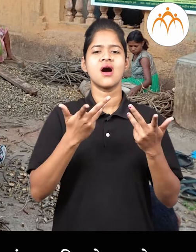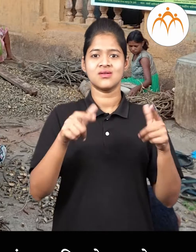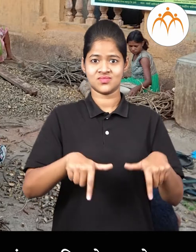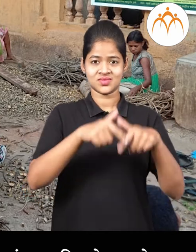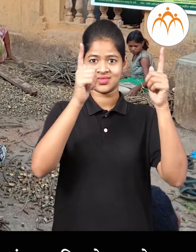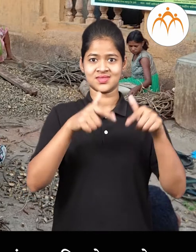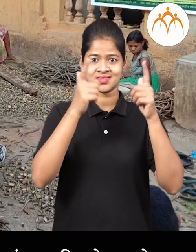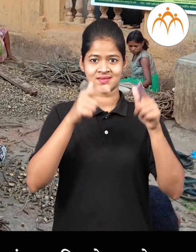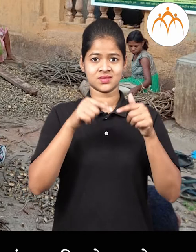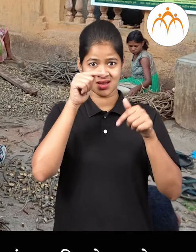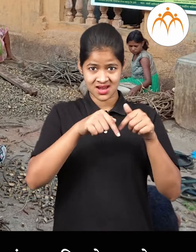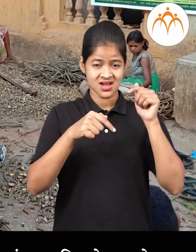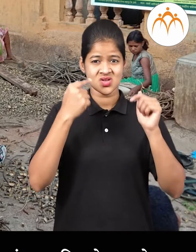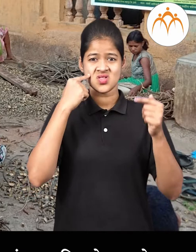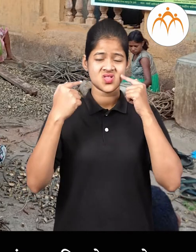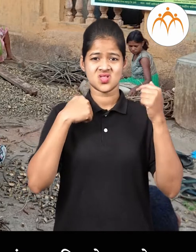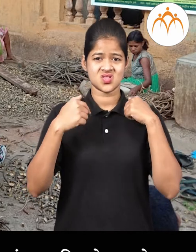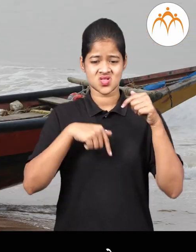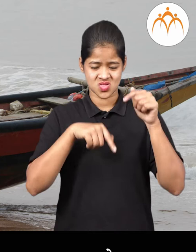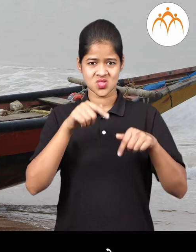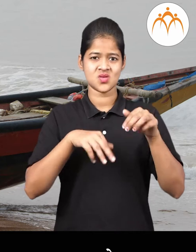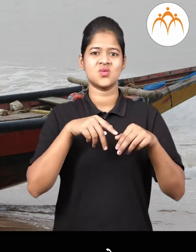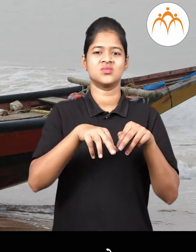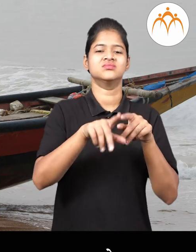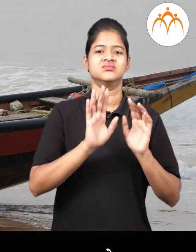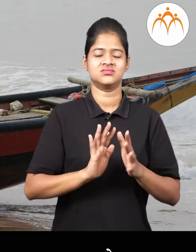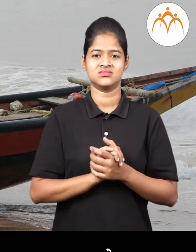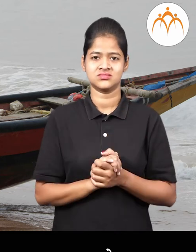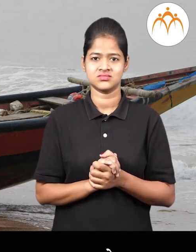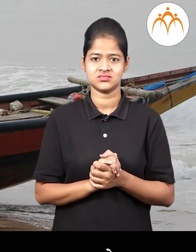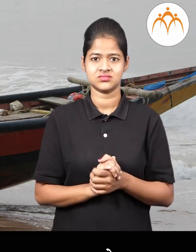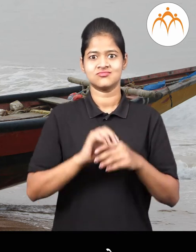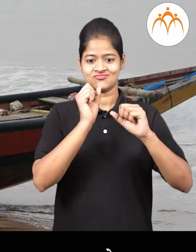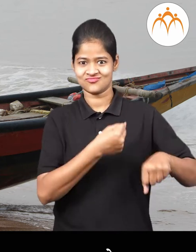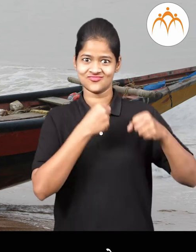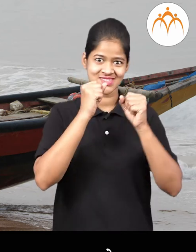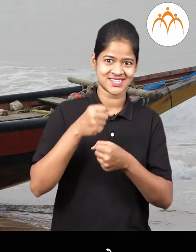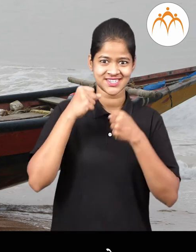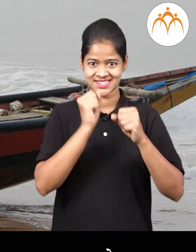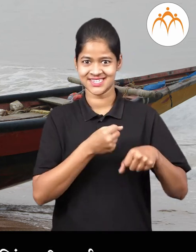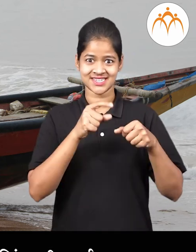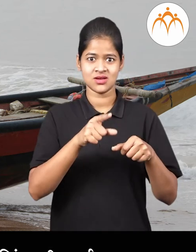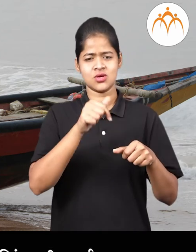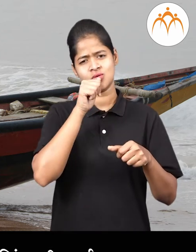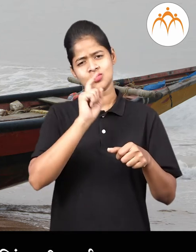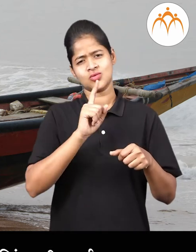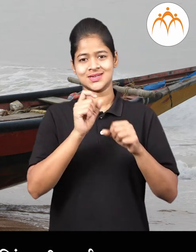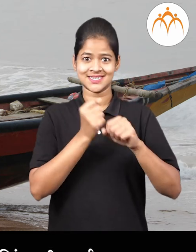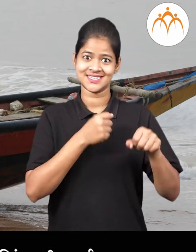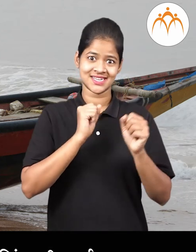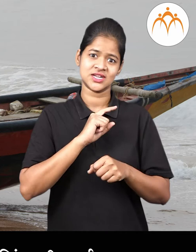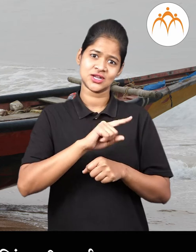काट्या कुट्यान मधून फिरावे लागते कोडी लोग सतत पानात कामकरत असल्या मुडे, कम्रेला